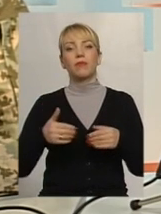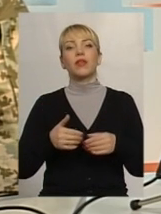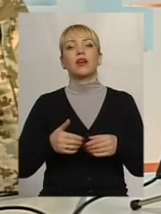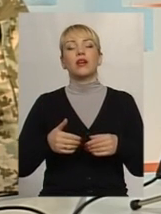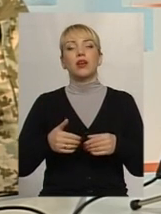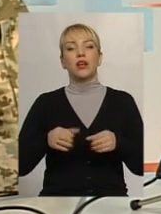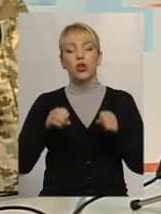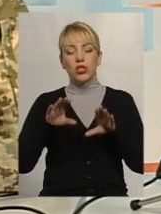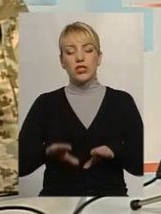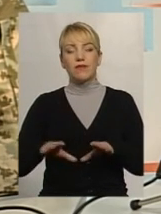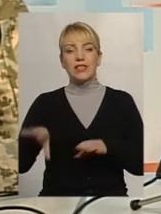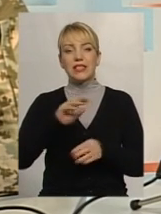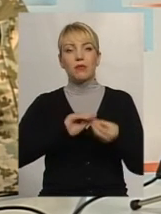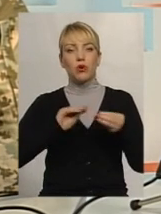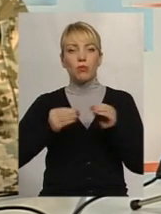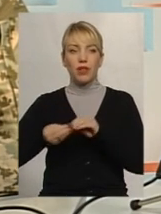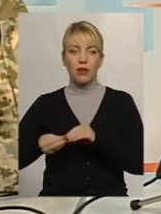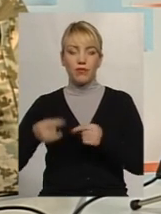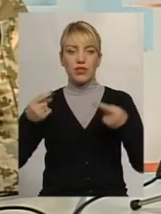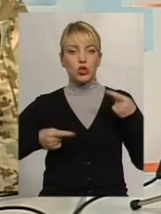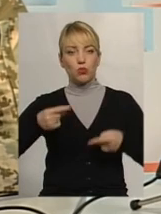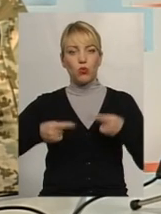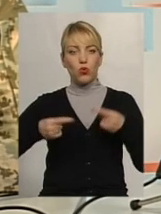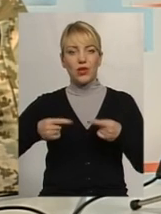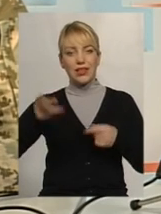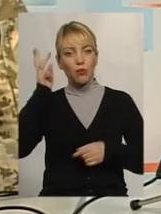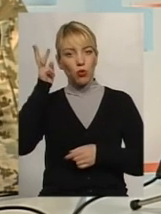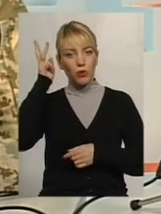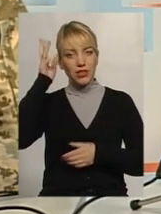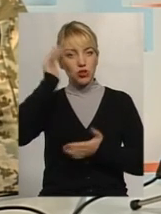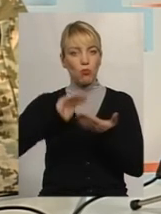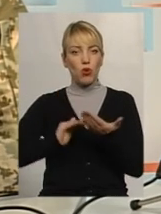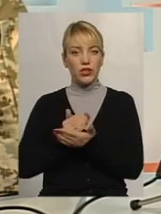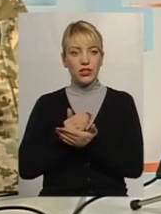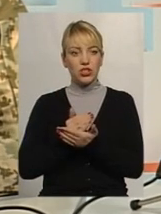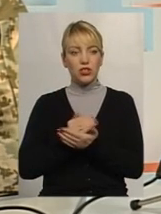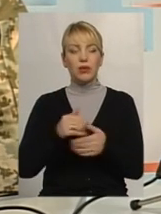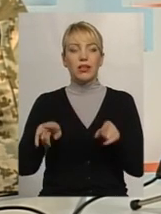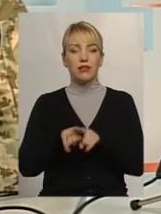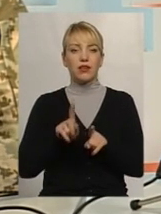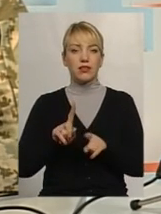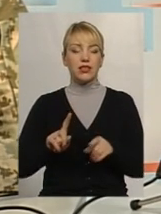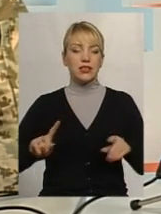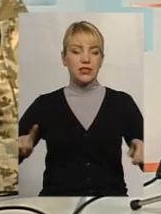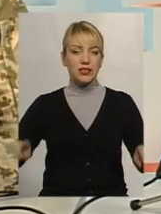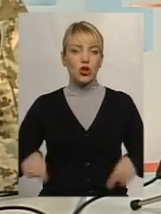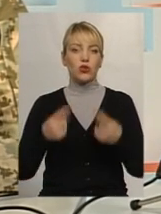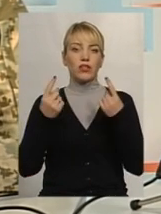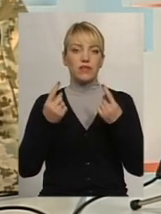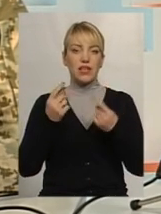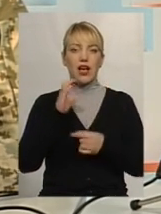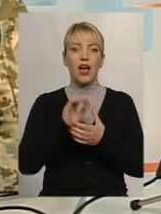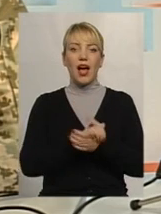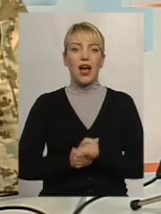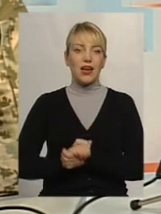проблемні спори дипломатичним, політичним методом, так і зародився альянс. Зрештою, навіть